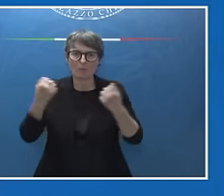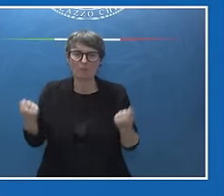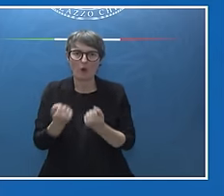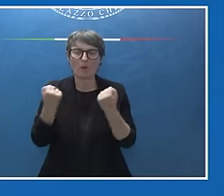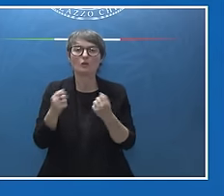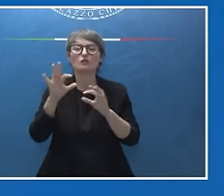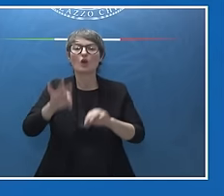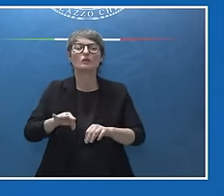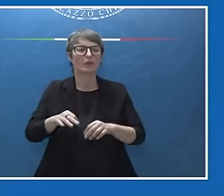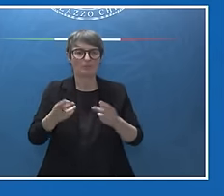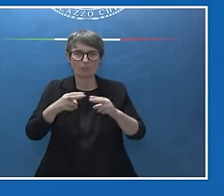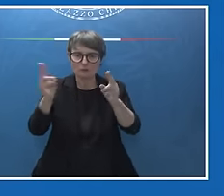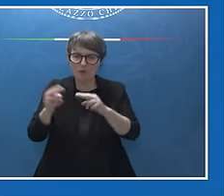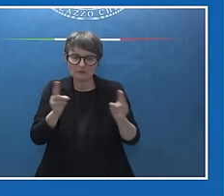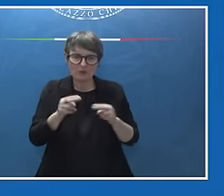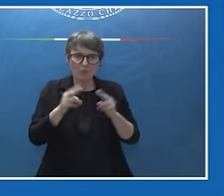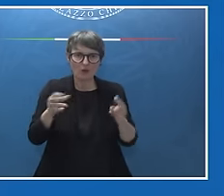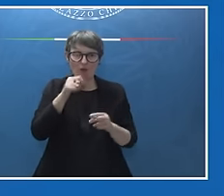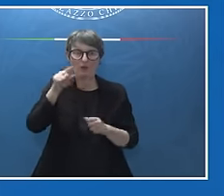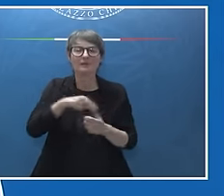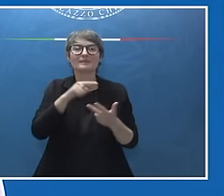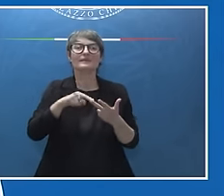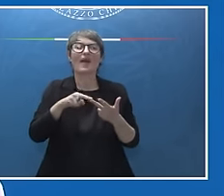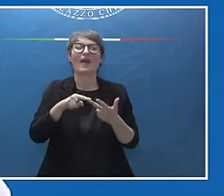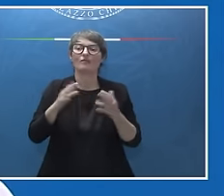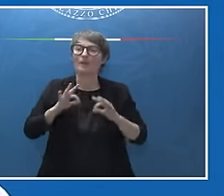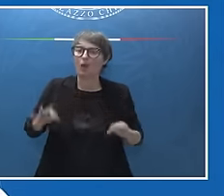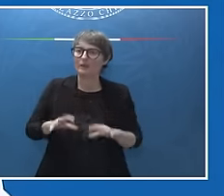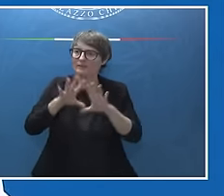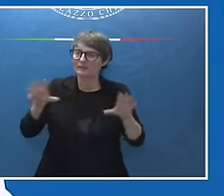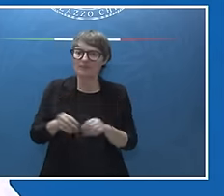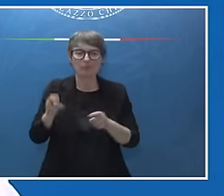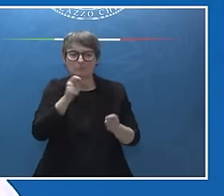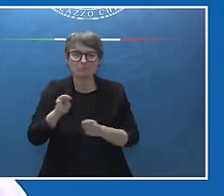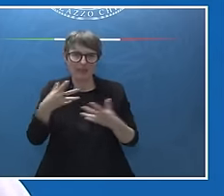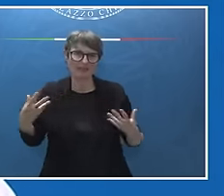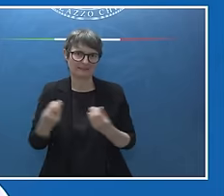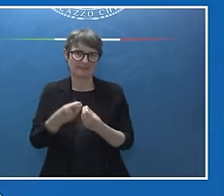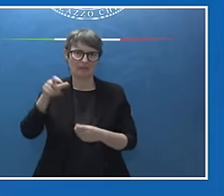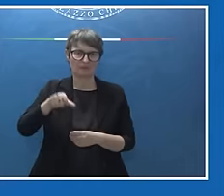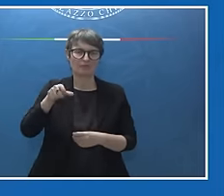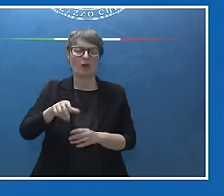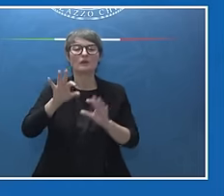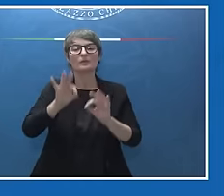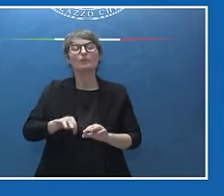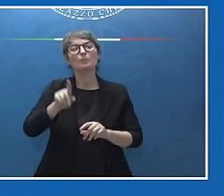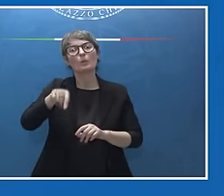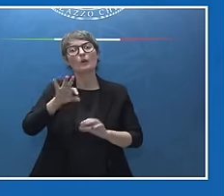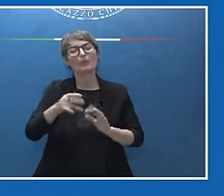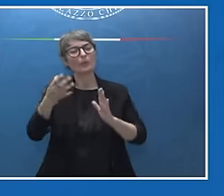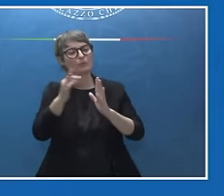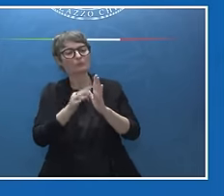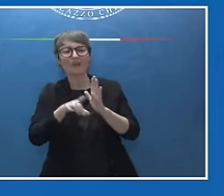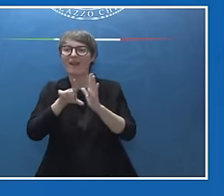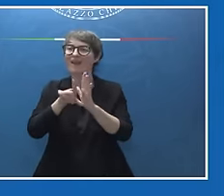lo scambio di informazioni di intelligence per lavorare insieme e anche armonizzare le legislazioni. Penso al